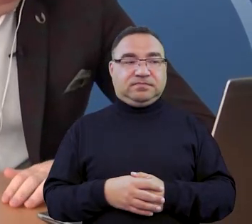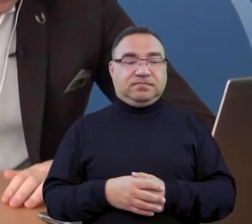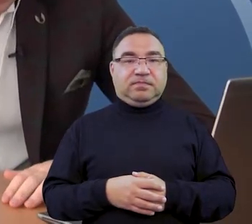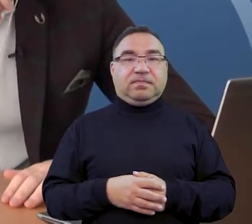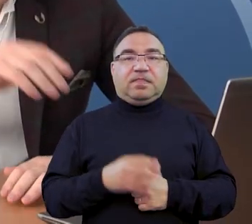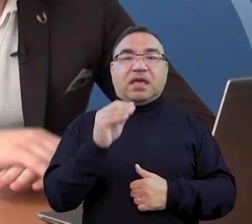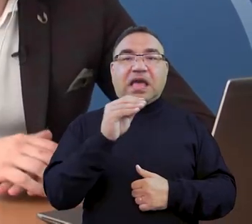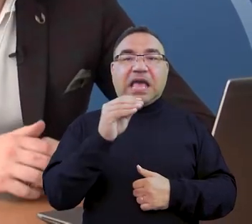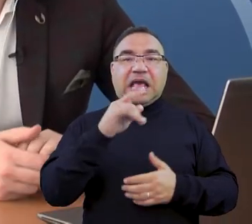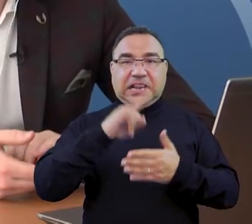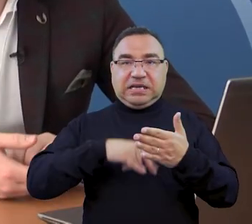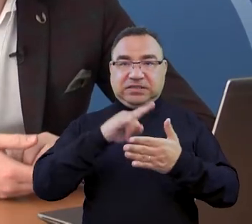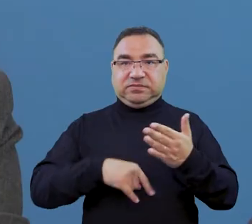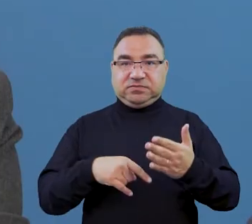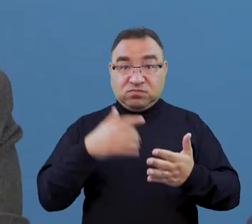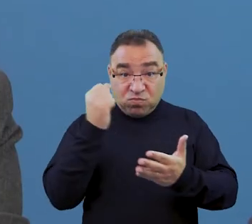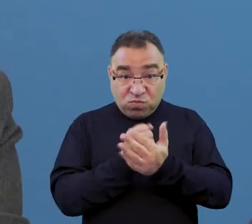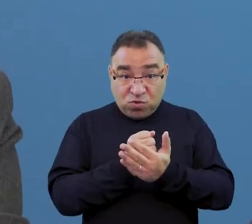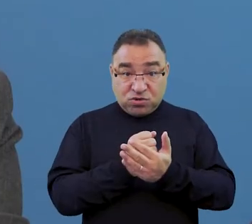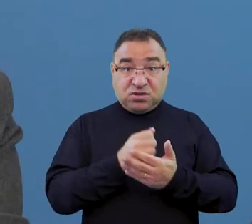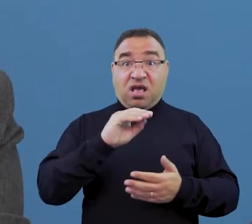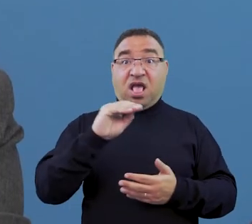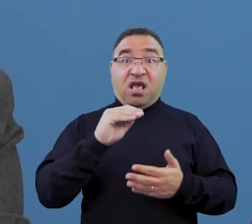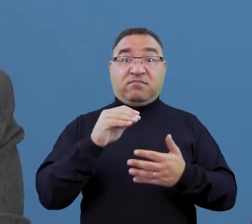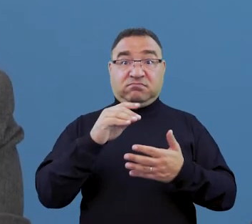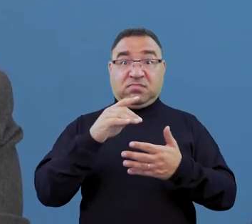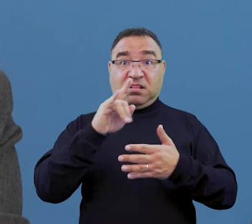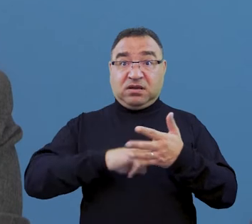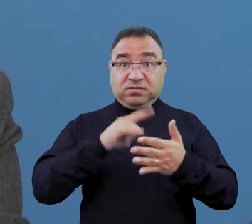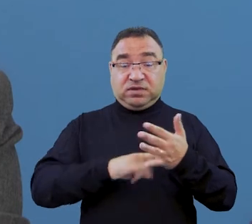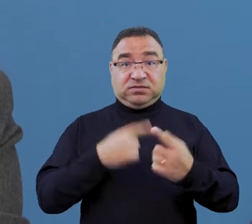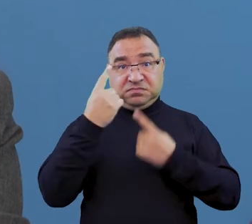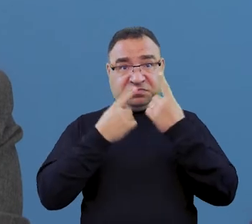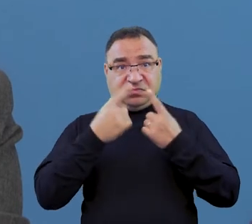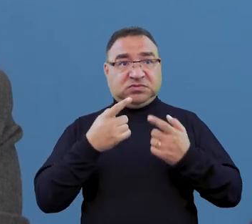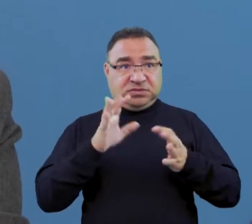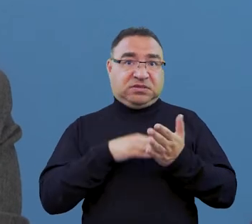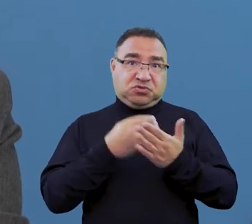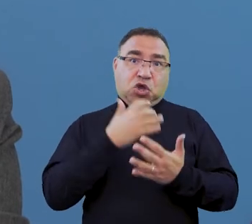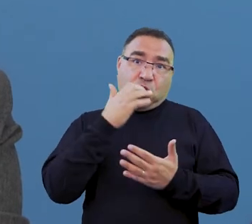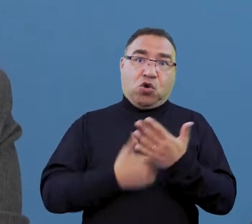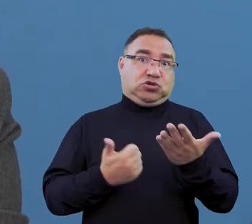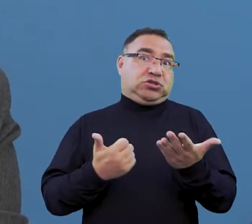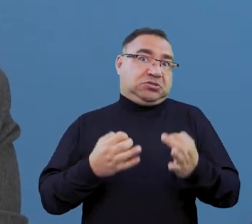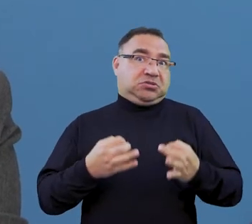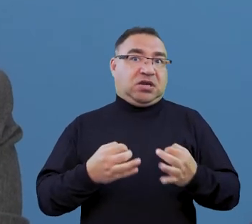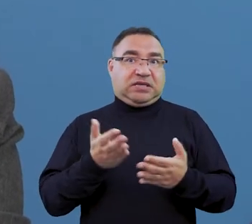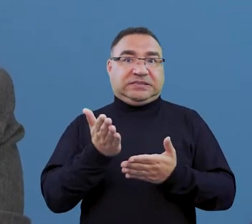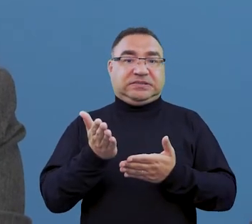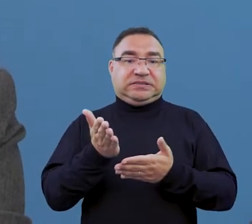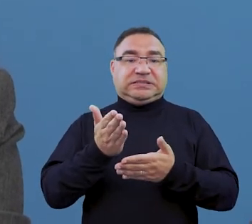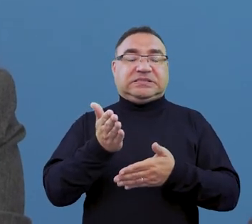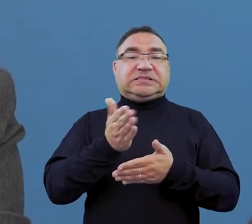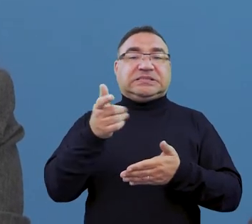-legitymacji. Czy uczelnie mają obowiązek wprowadzania M-legitymacji? Jestem przekonana, że w tym semestrze moglibyśmy skorzystać z tej możliwości. To jest